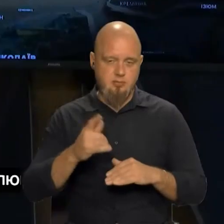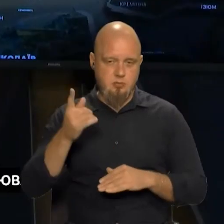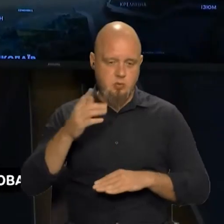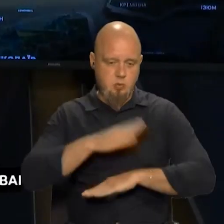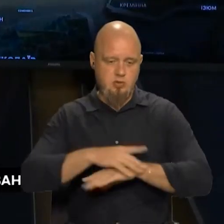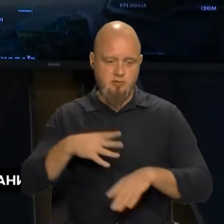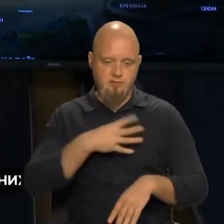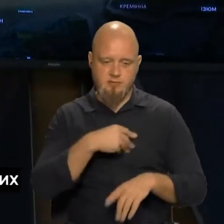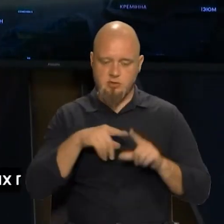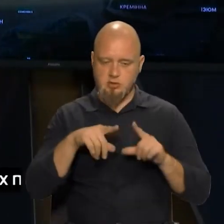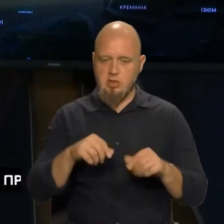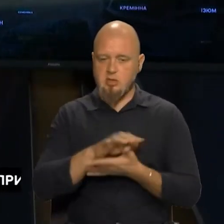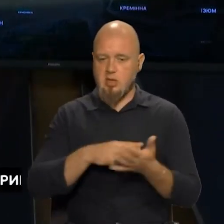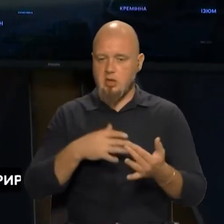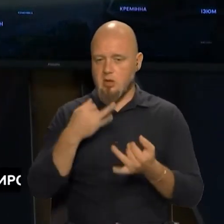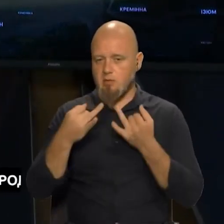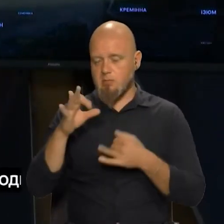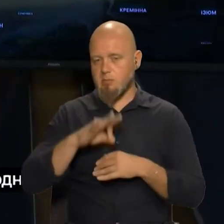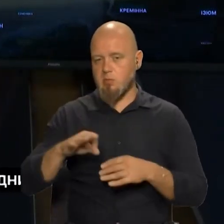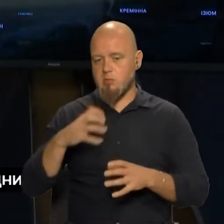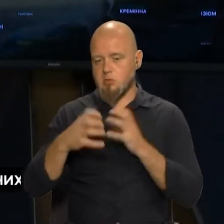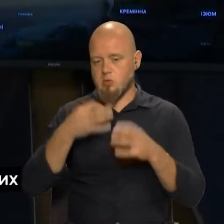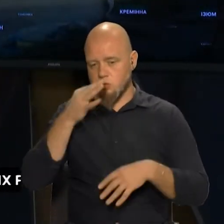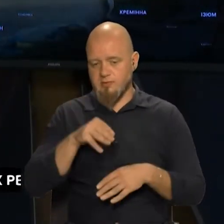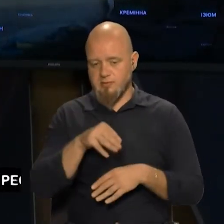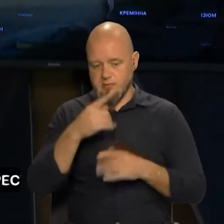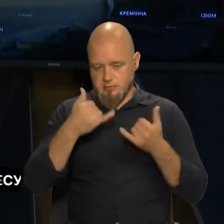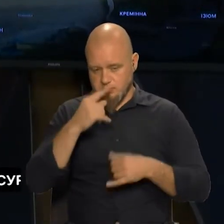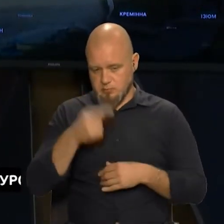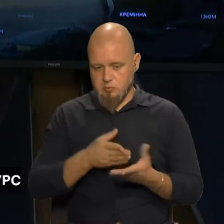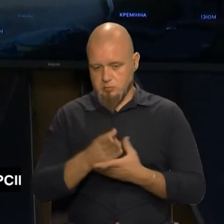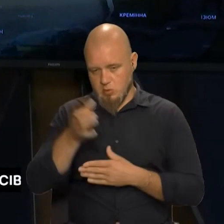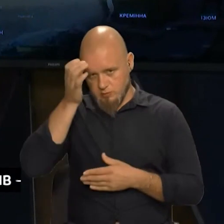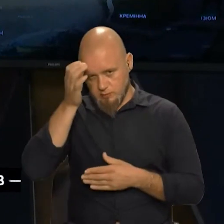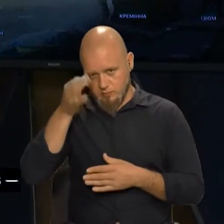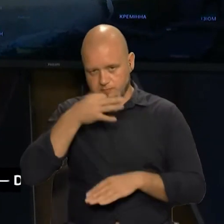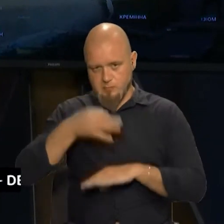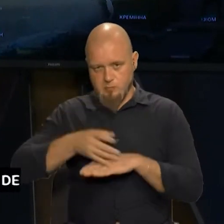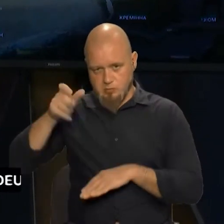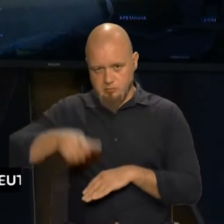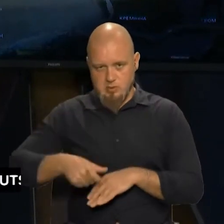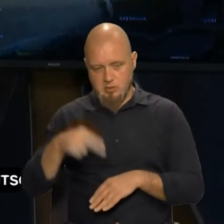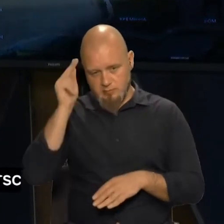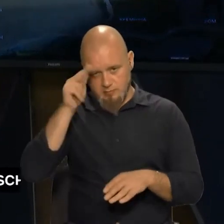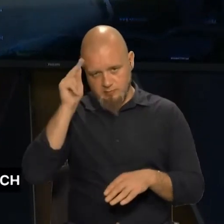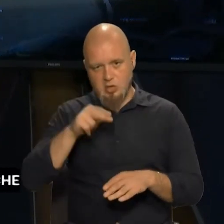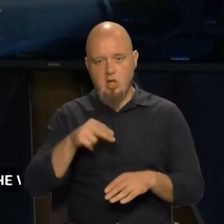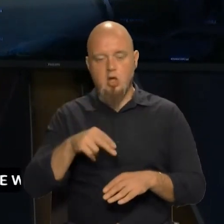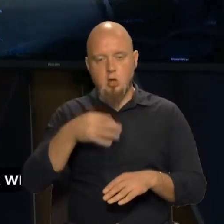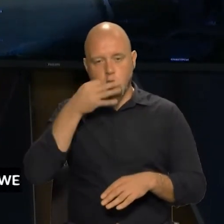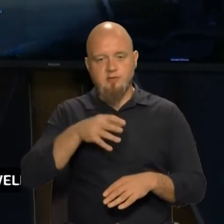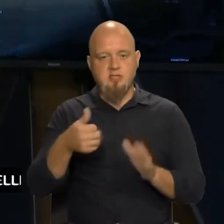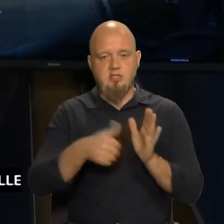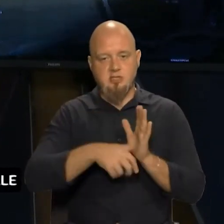І далі будемо говорити про міжнародний досвід. У травні цього року служба освітнього обуцмена вивчила досвід шести країн